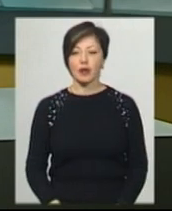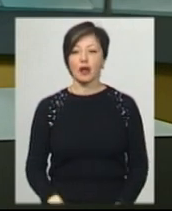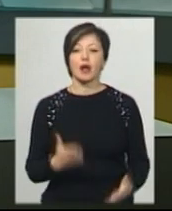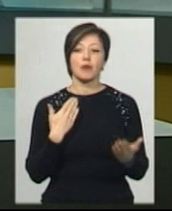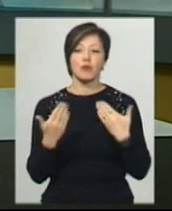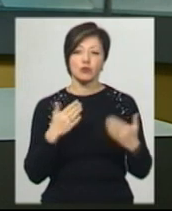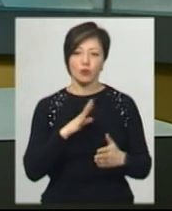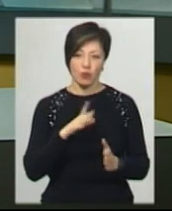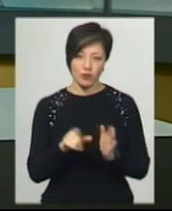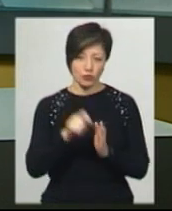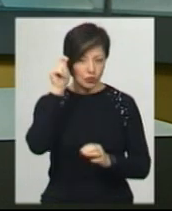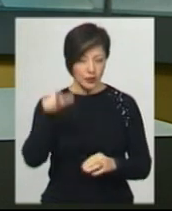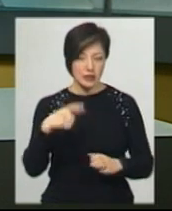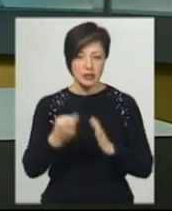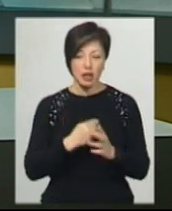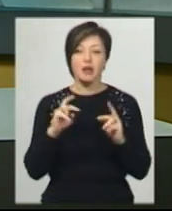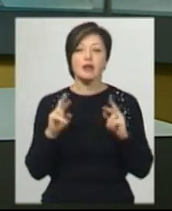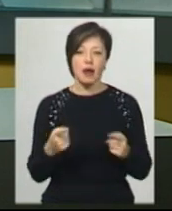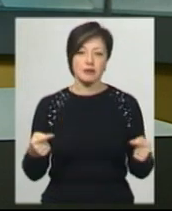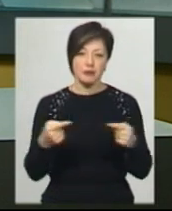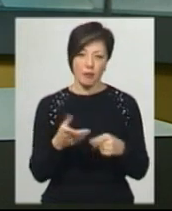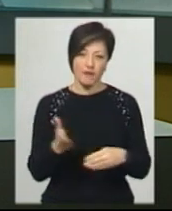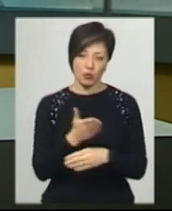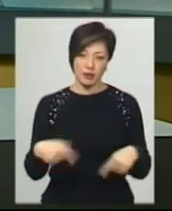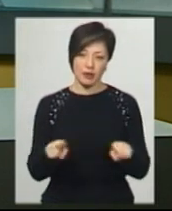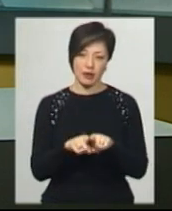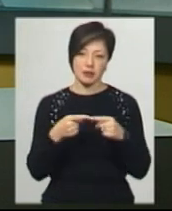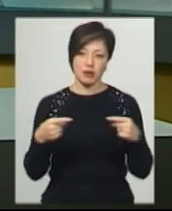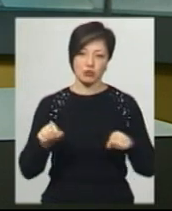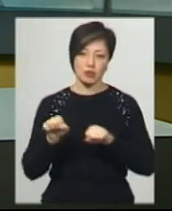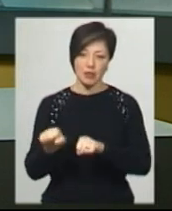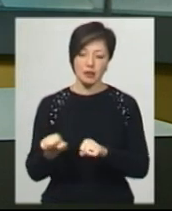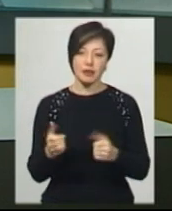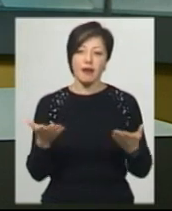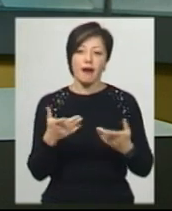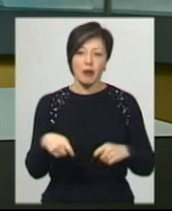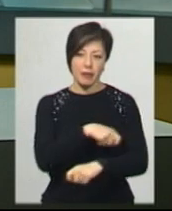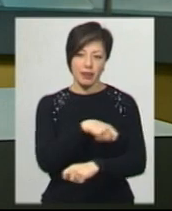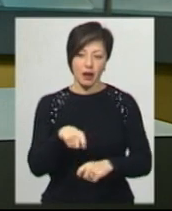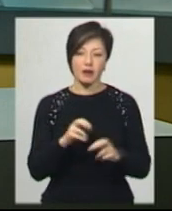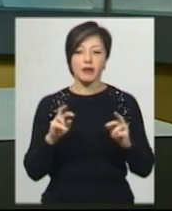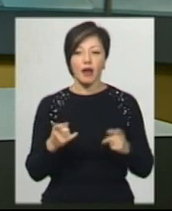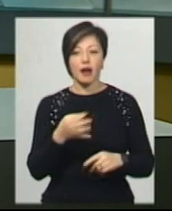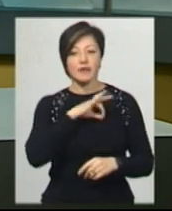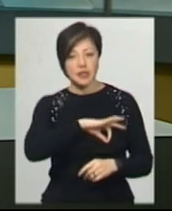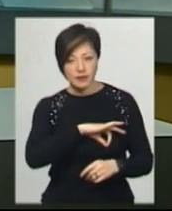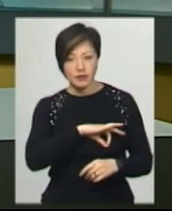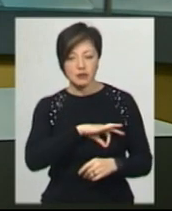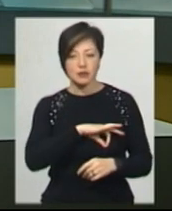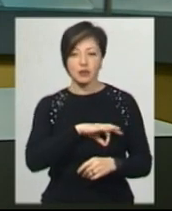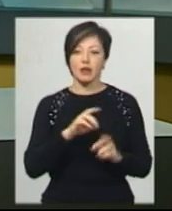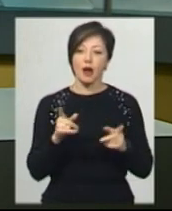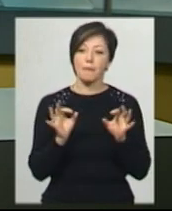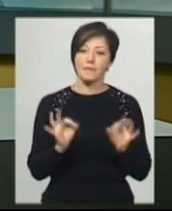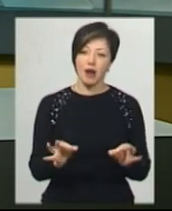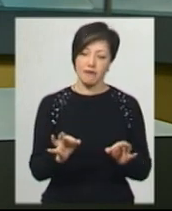поспілкувалися із чоловіком та дізналися, як саме виготовляють такі засоби захисту та з яких матеріалів, наскільки вони ефективні та